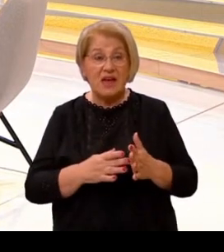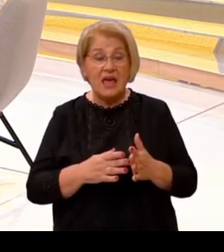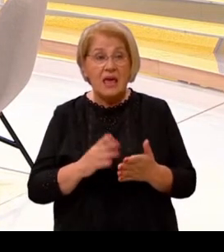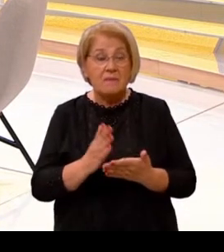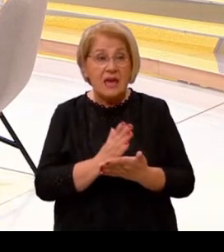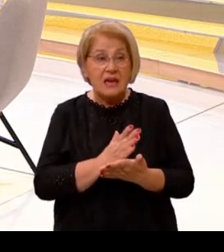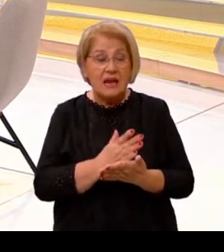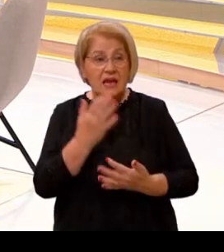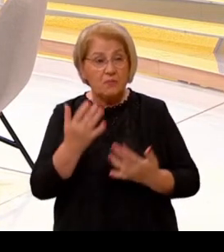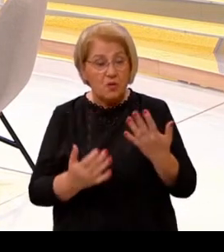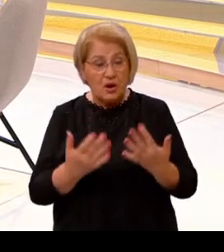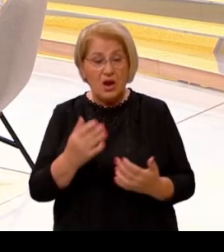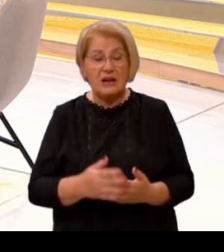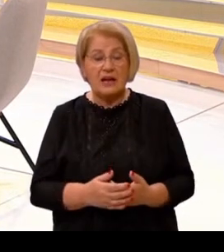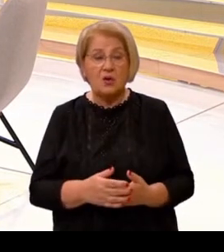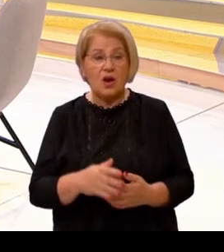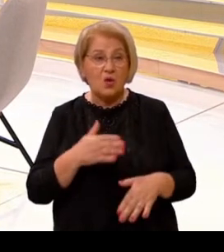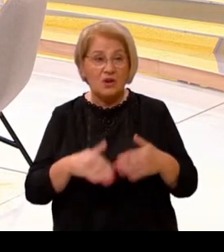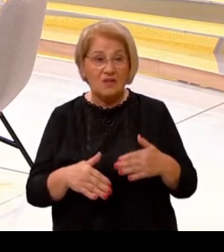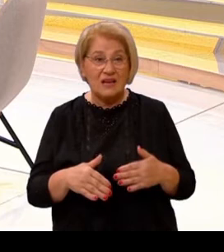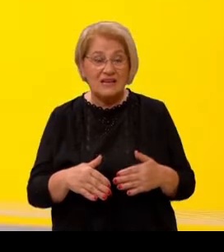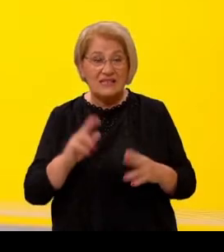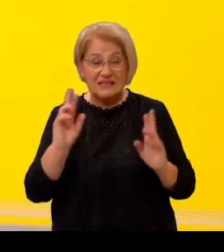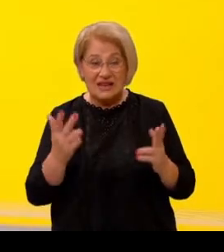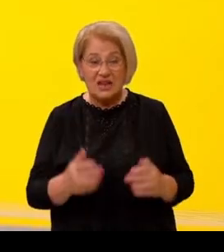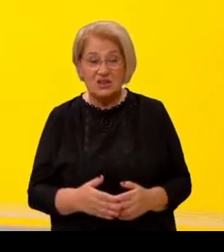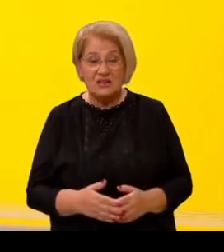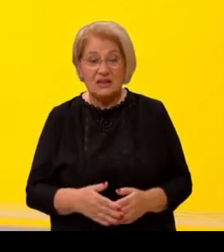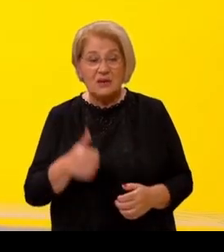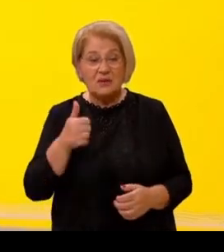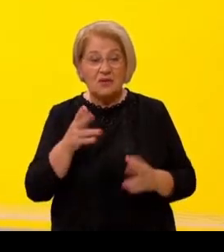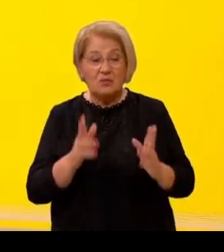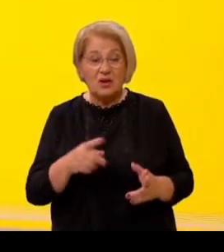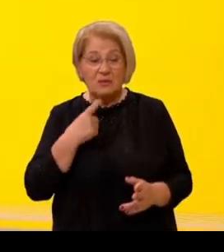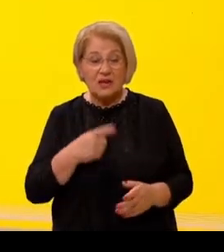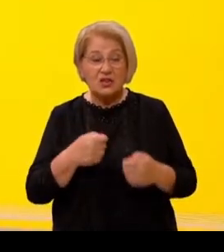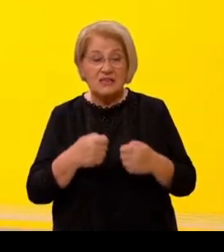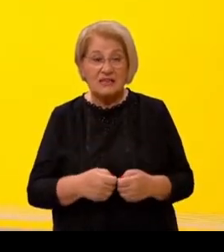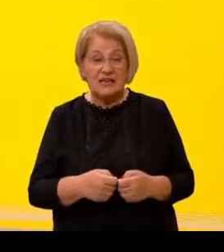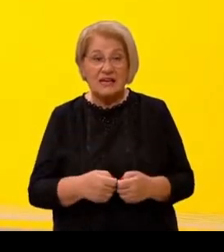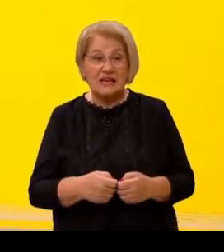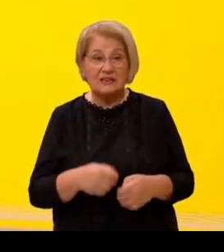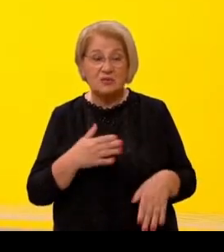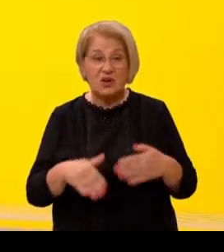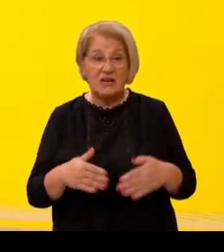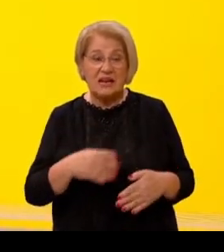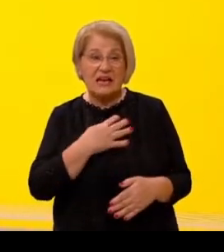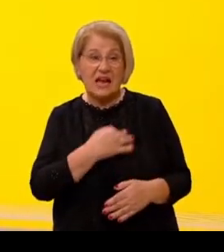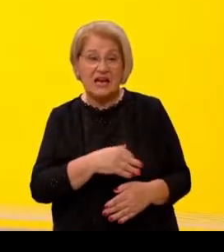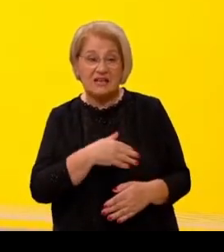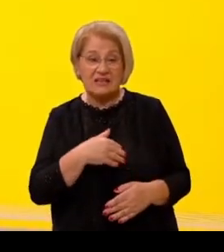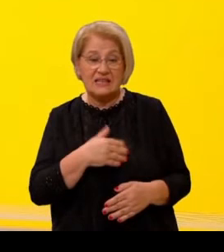pobrojane koje umirovljenici traže? Prvo moram reći da sindikat umirovljenika Hrvatske svake godine